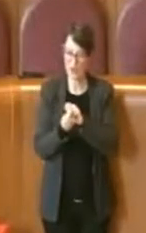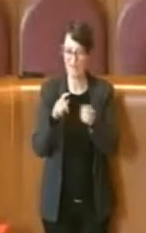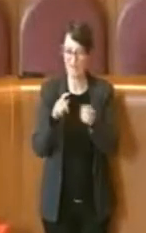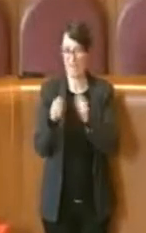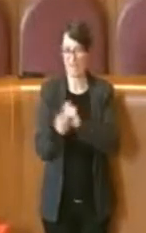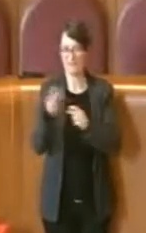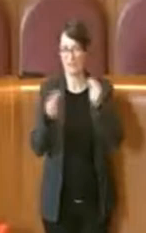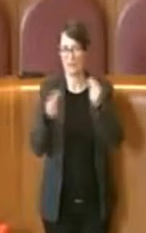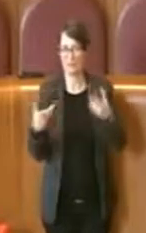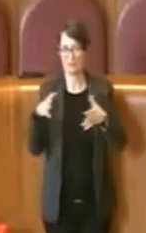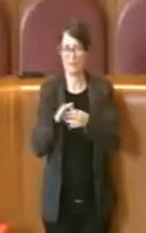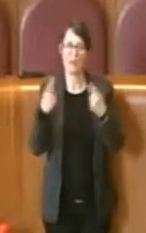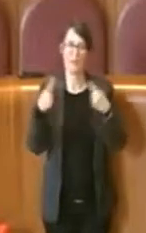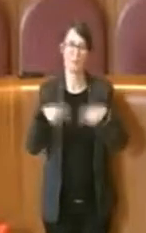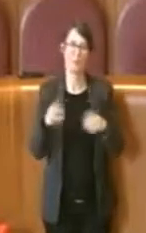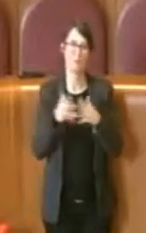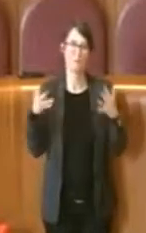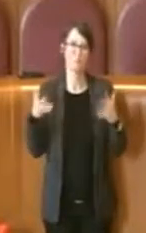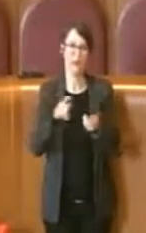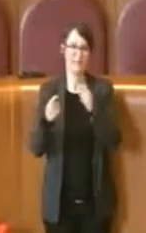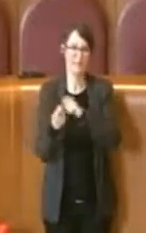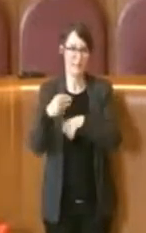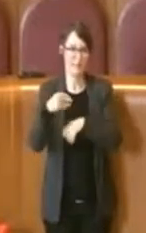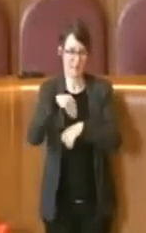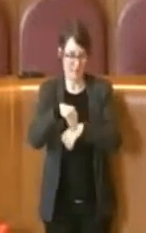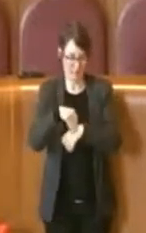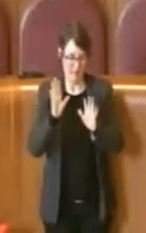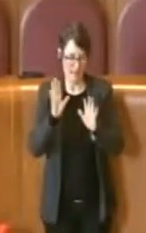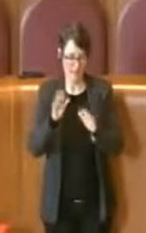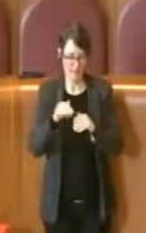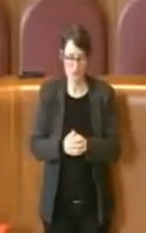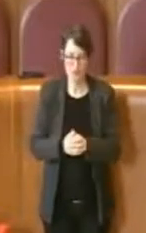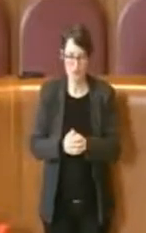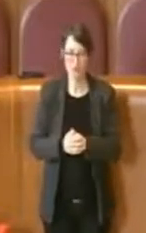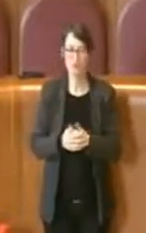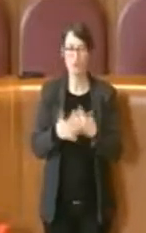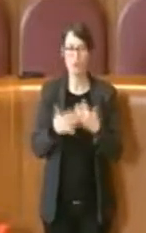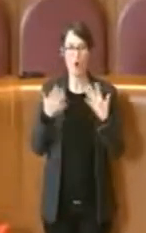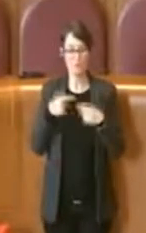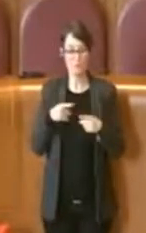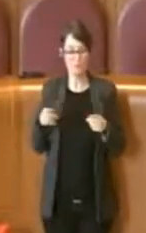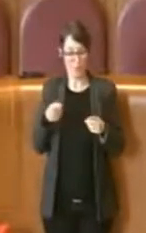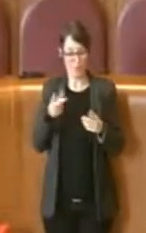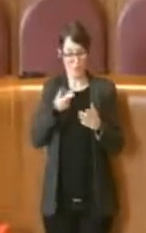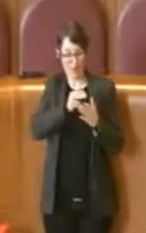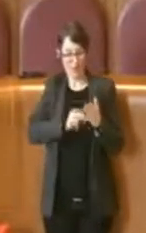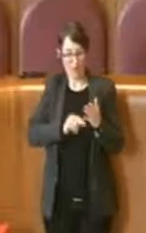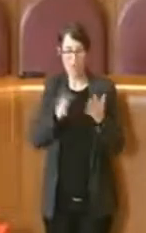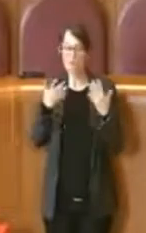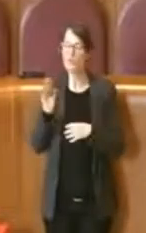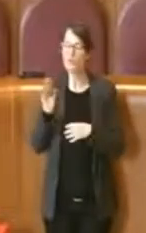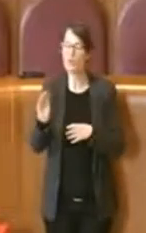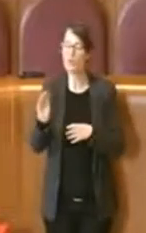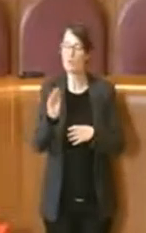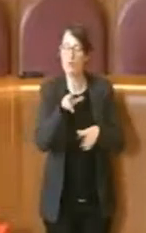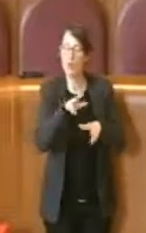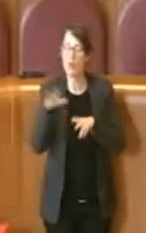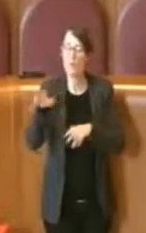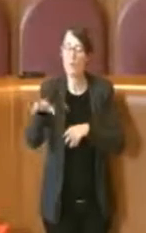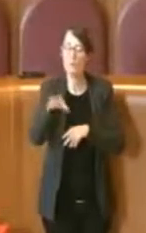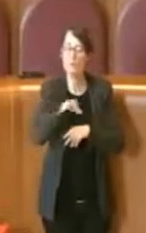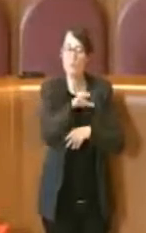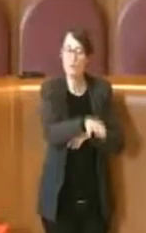di questo maxiemendamento, è stato chiesto ai municipi dove poter allocare un